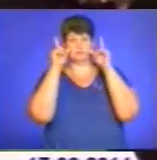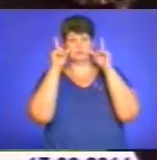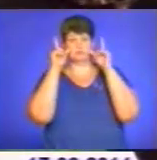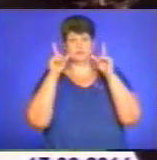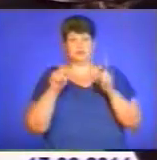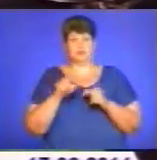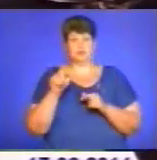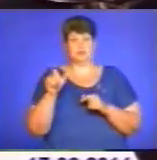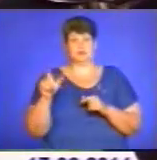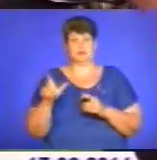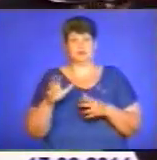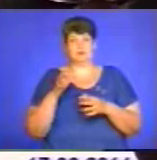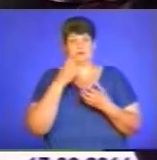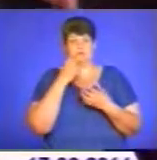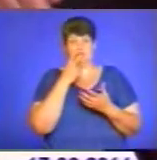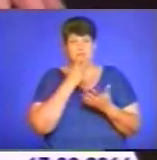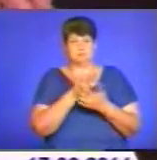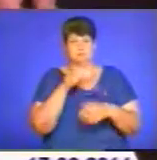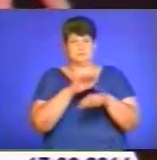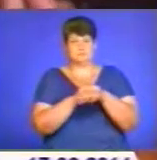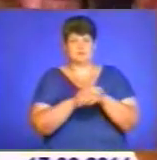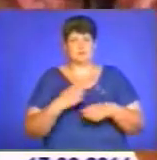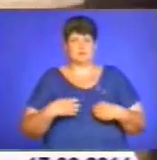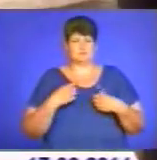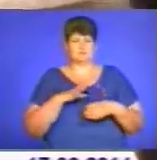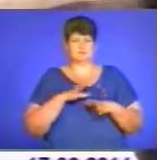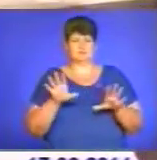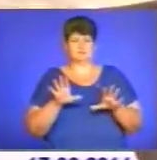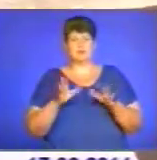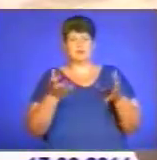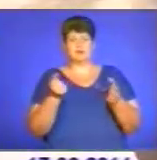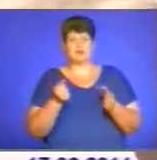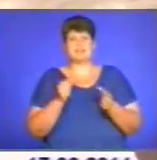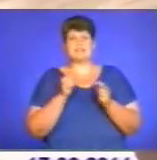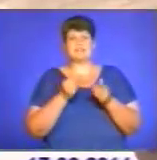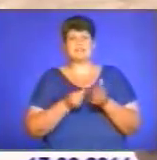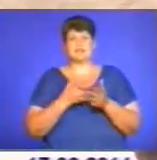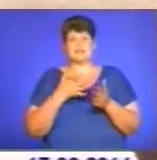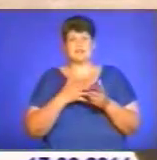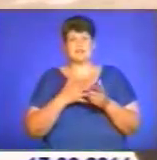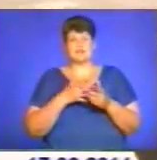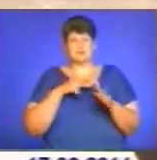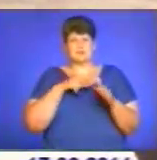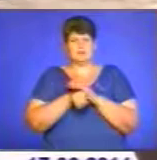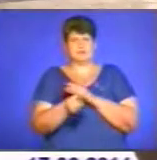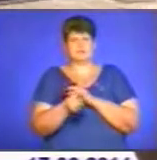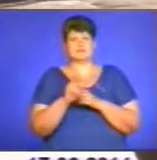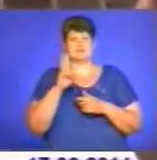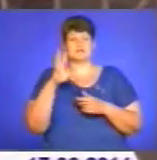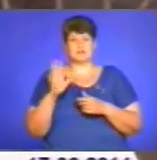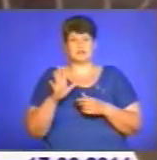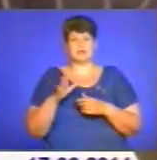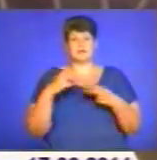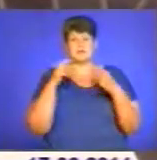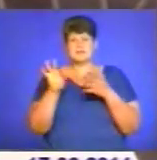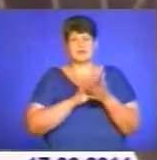злодія, так би мовити, на гарячому. Та це не лякало підозрюваного. Він брав усе цінне і худко втікав з чужої квартири. Крадені речі тут же